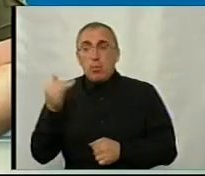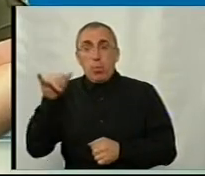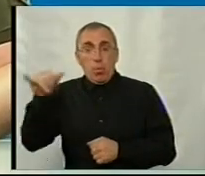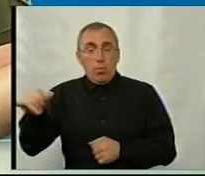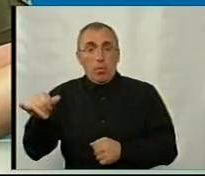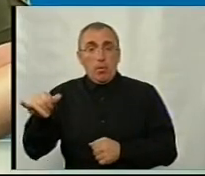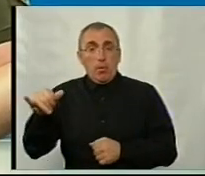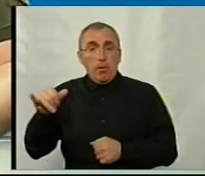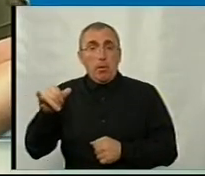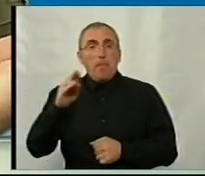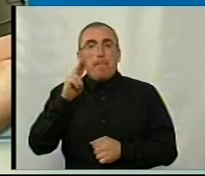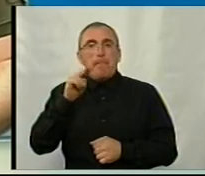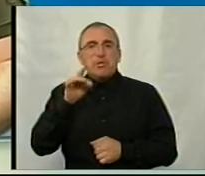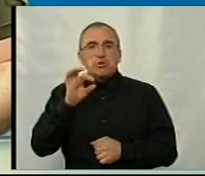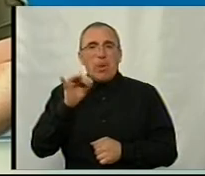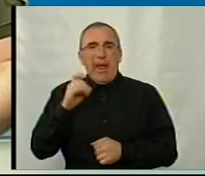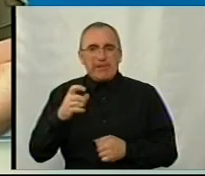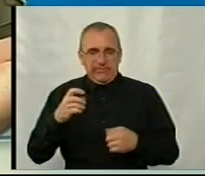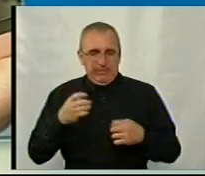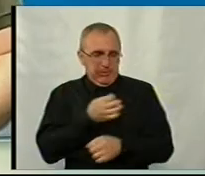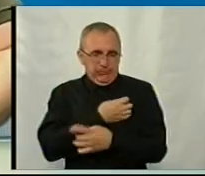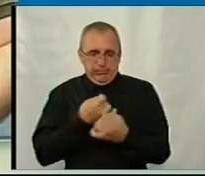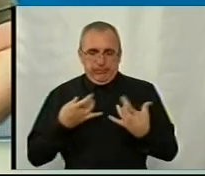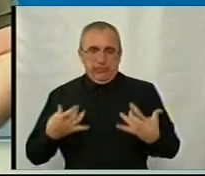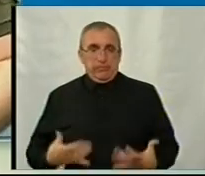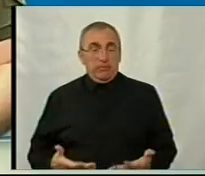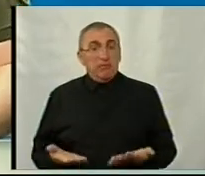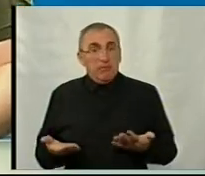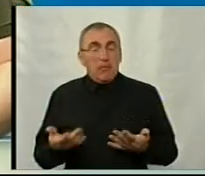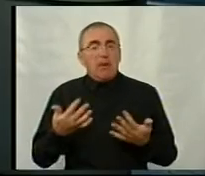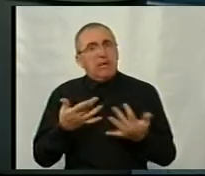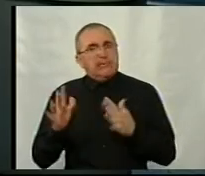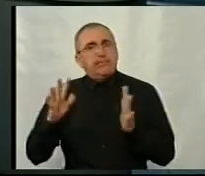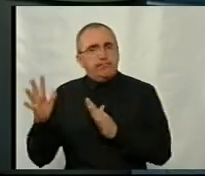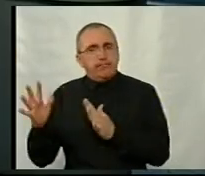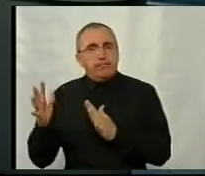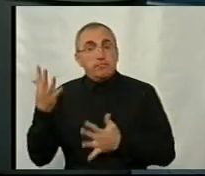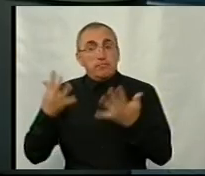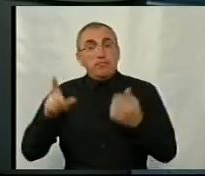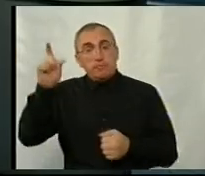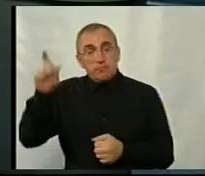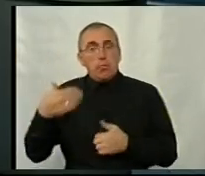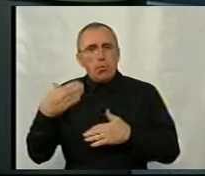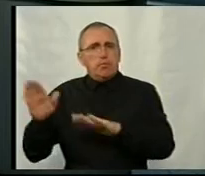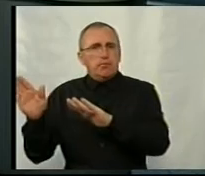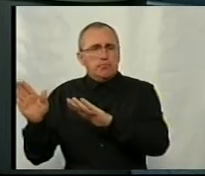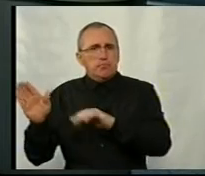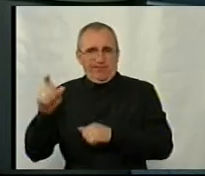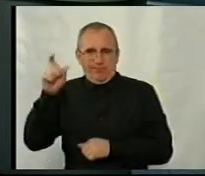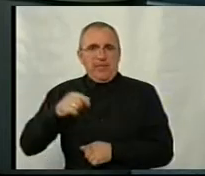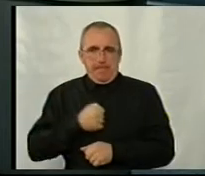нього псоріаз вискочив. Ми ж не можемо взяти таку людину Гаразд, різні випадки. Якщо вже людина пройшла, ну людина,